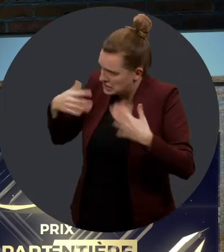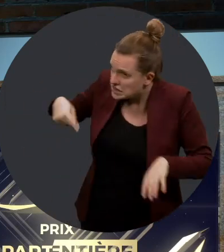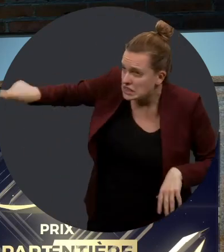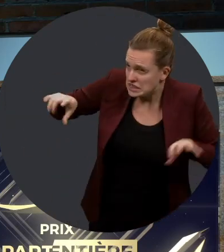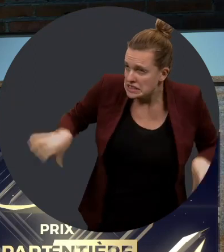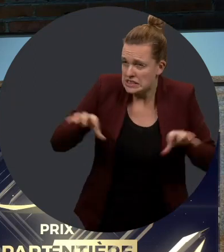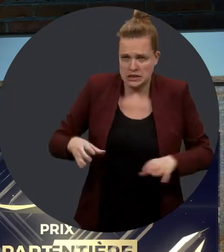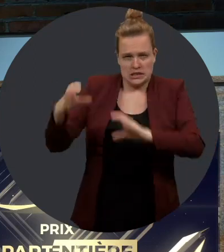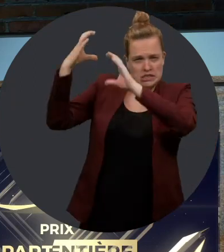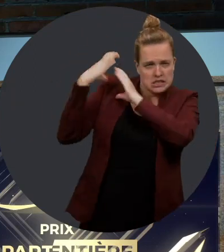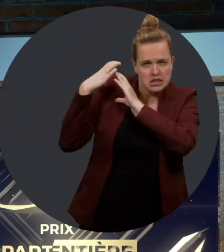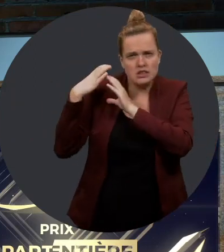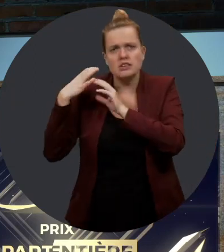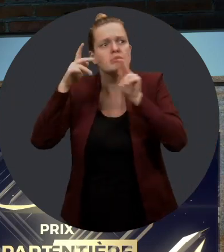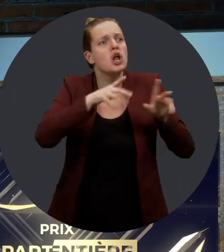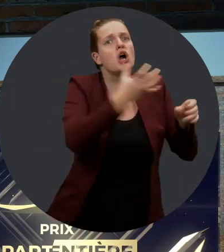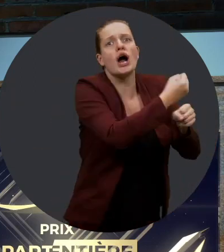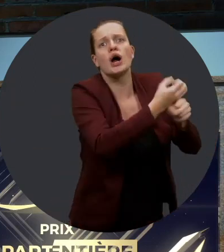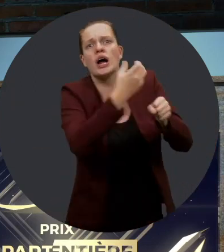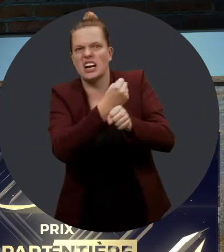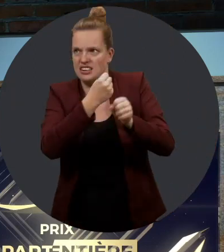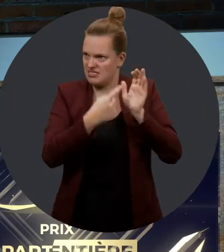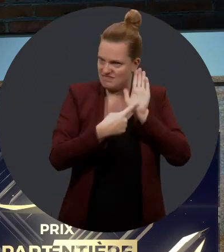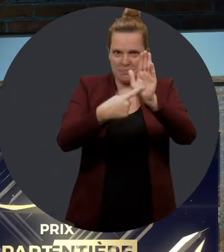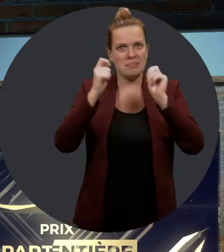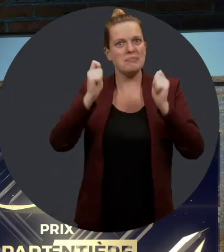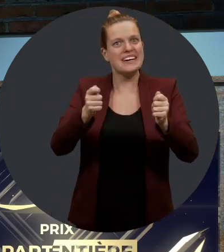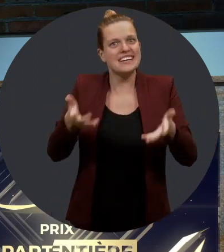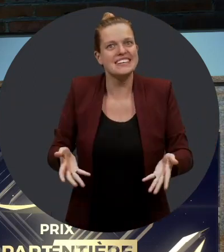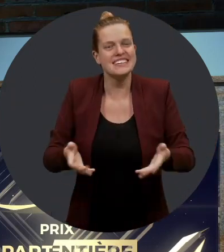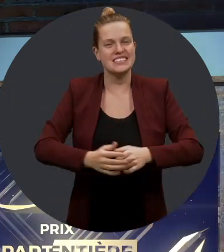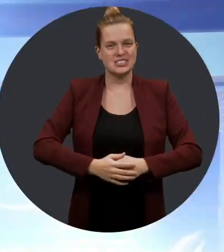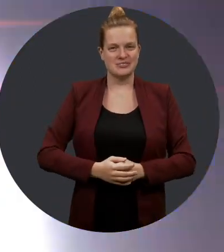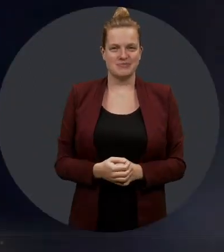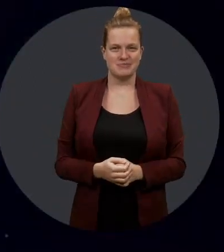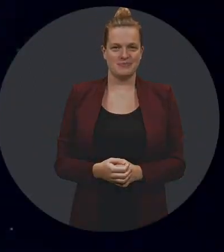les lauréats et les lauréates, oui, de la présente édition du prix.